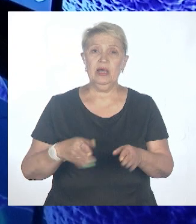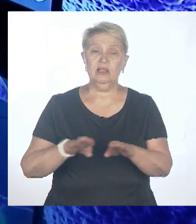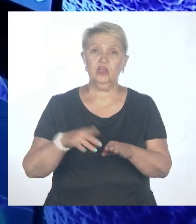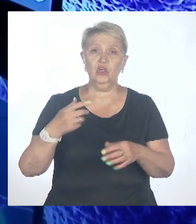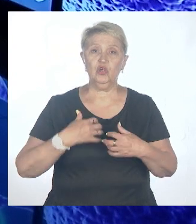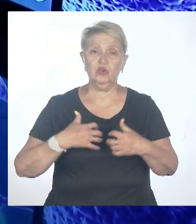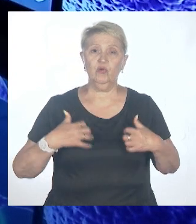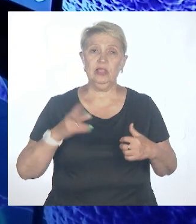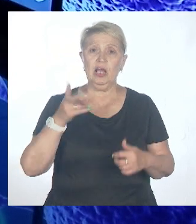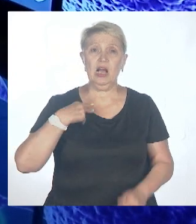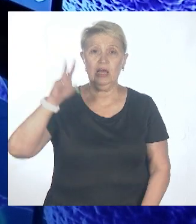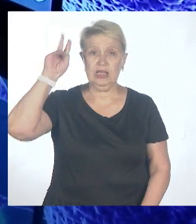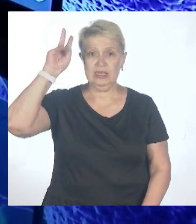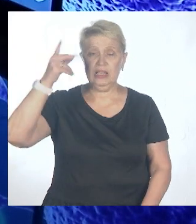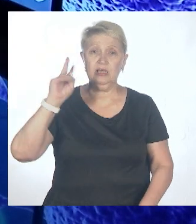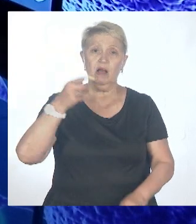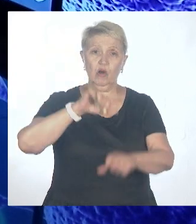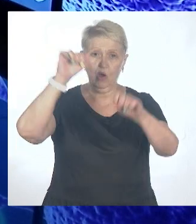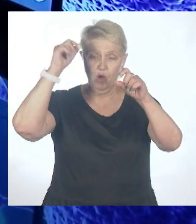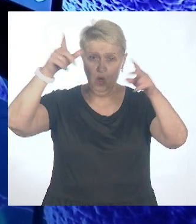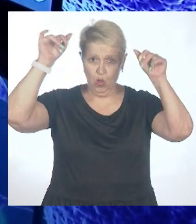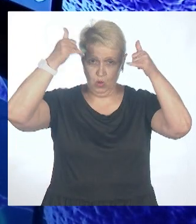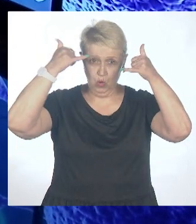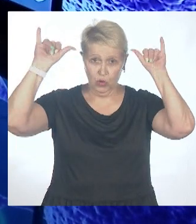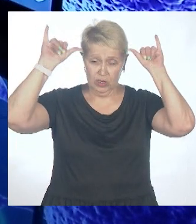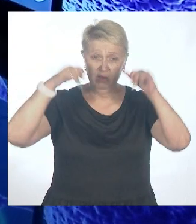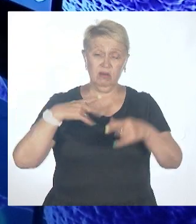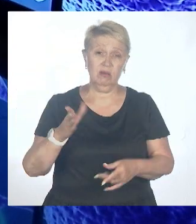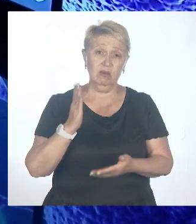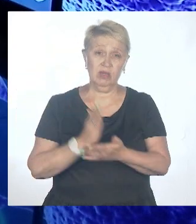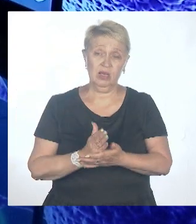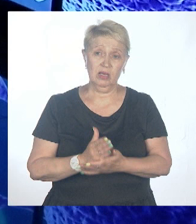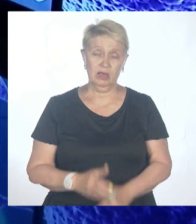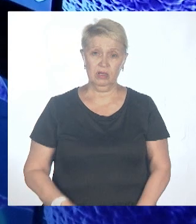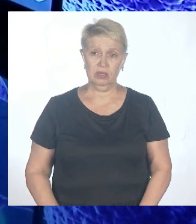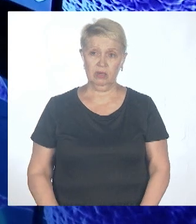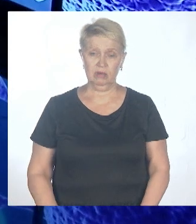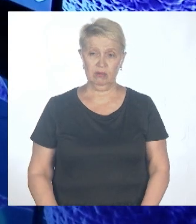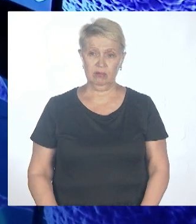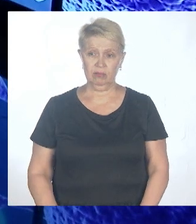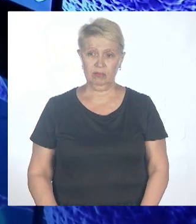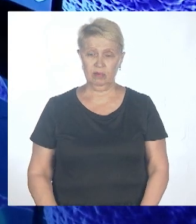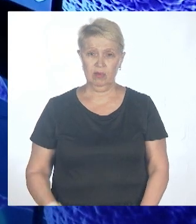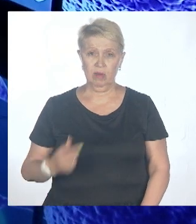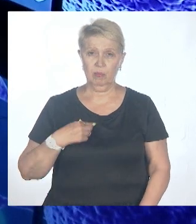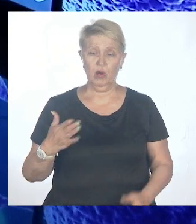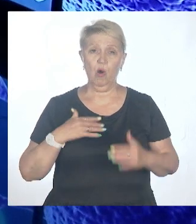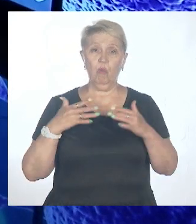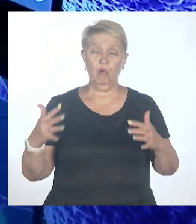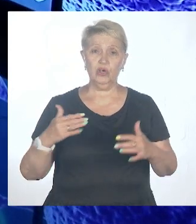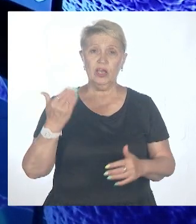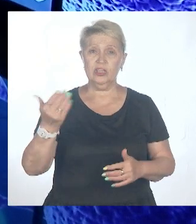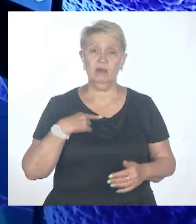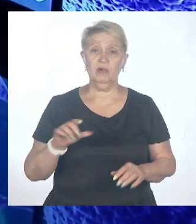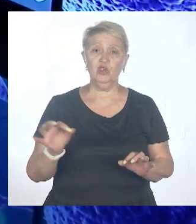как зайцы, как лоси, как волги, как все остальные. Просто у нас есть реанимация и амбиции. Все. Мы больше ничем от них не